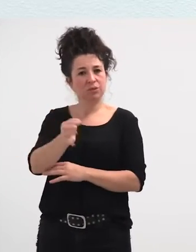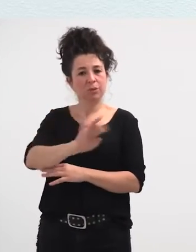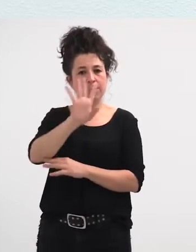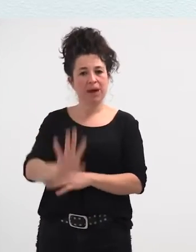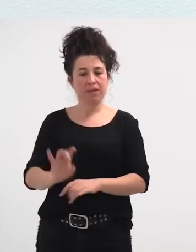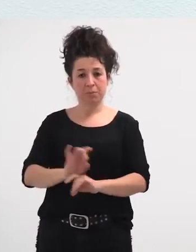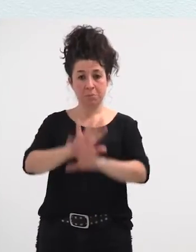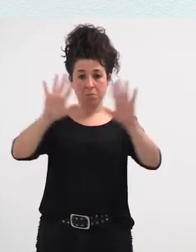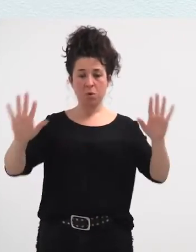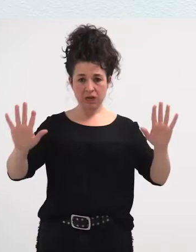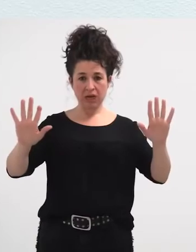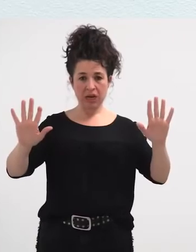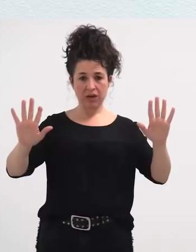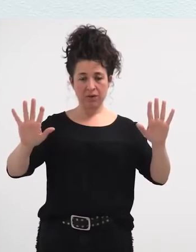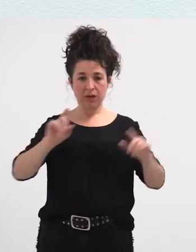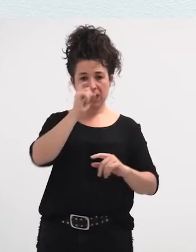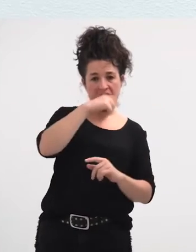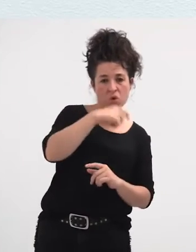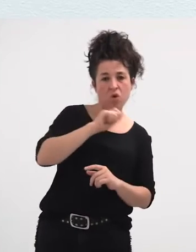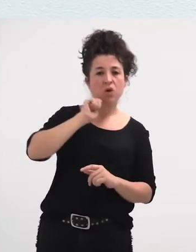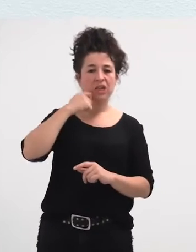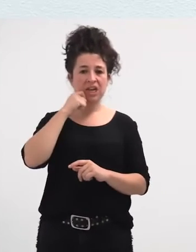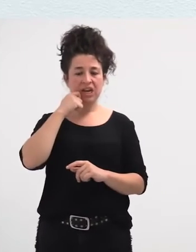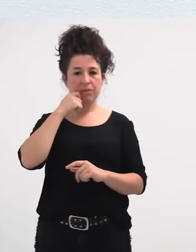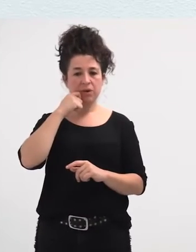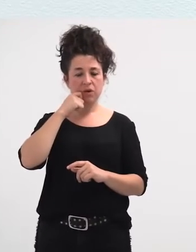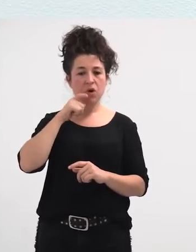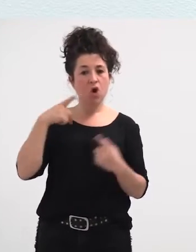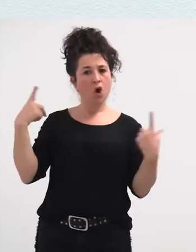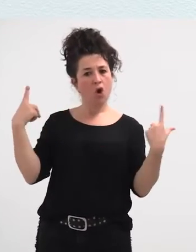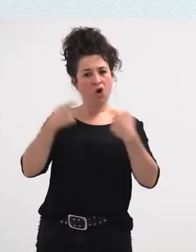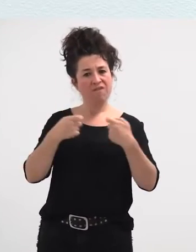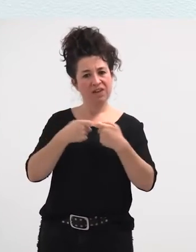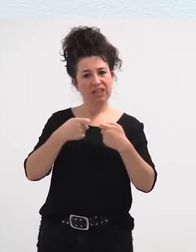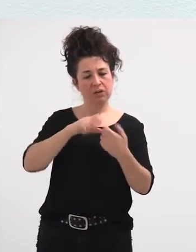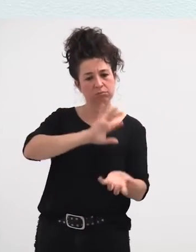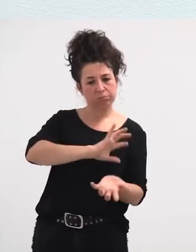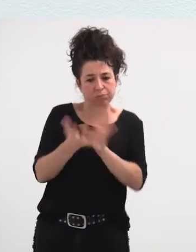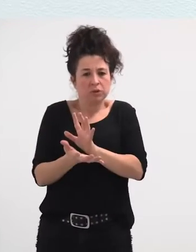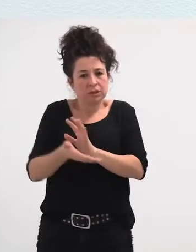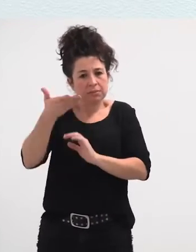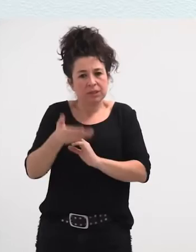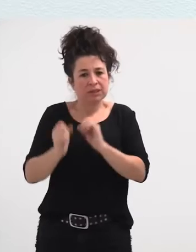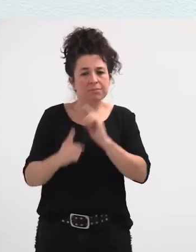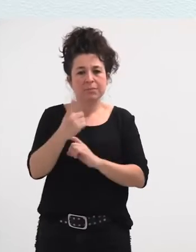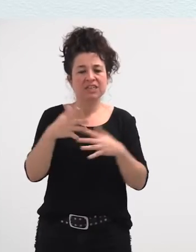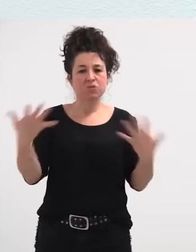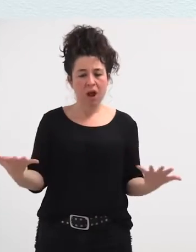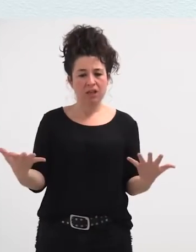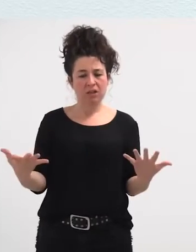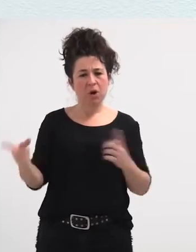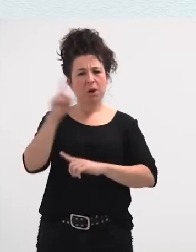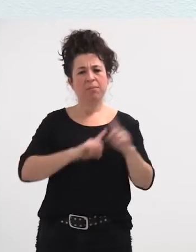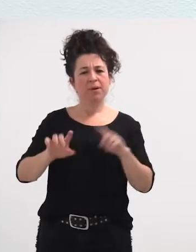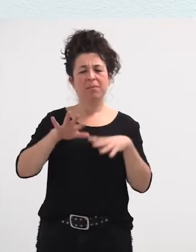argia dela, hil bai urinon eta baion darribin, mutazioa nagusia, gatazkarena dela, arazoa, ez dela, emakumeek